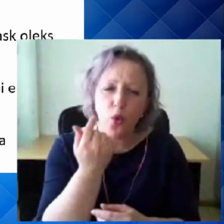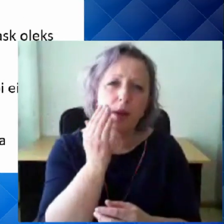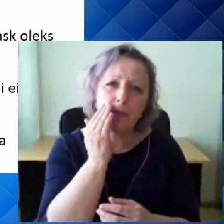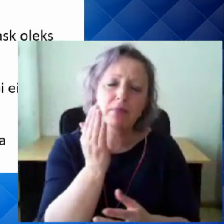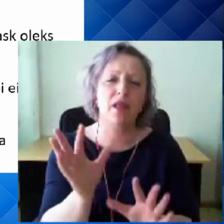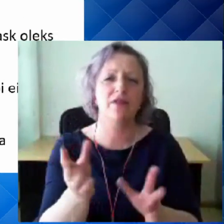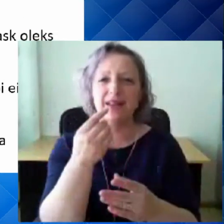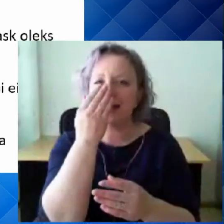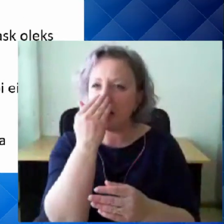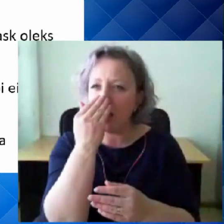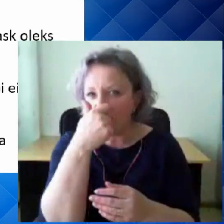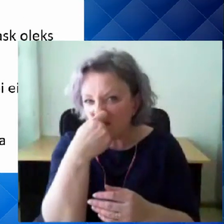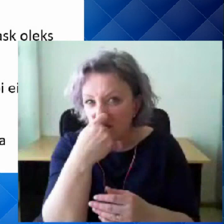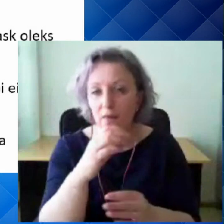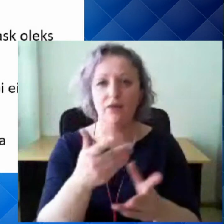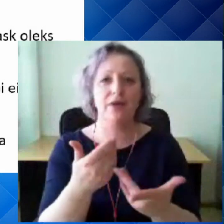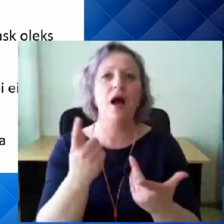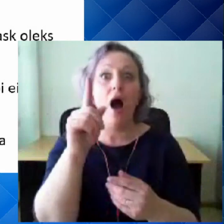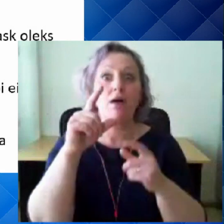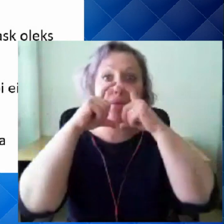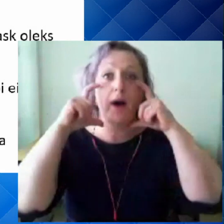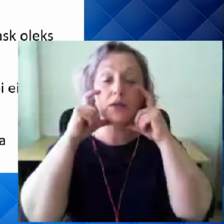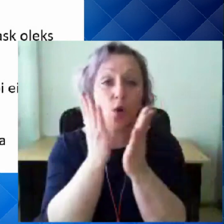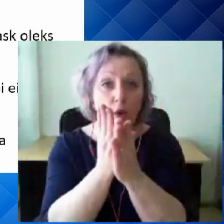kanname maski, siis eriti me seda enam teha ei saa.